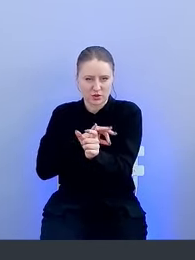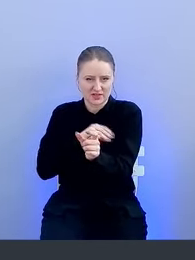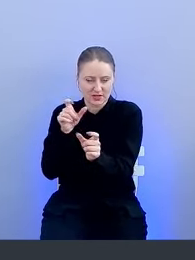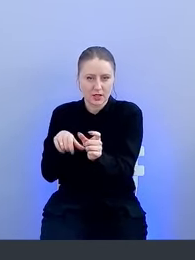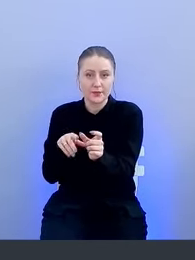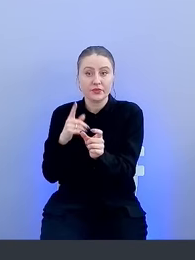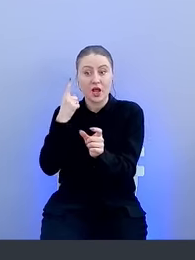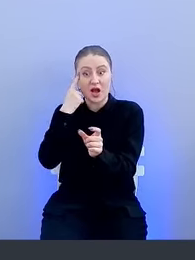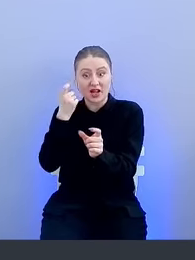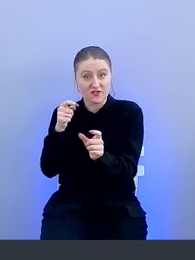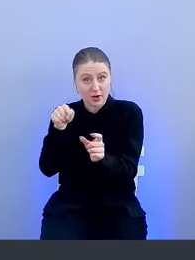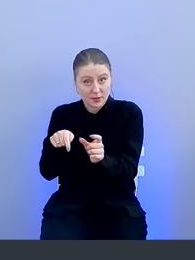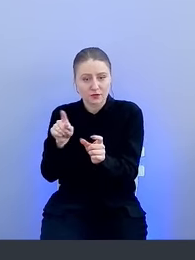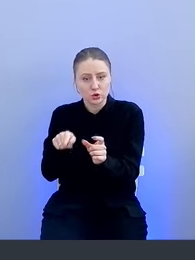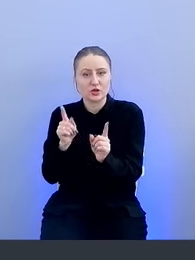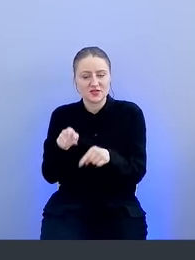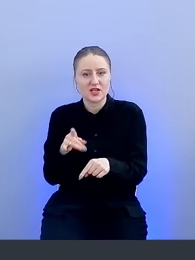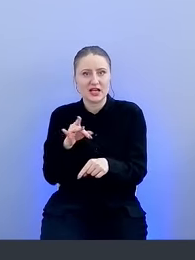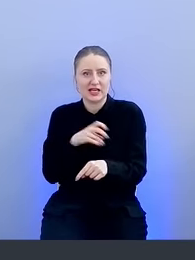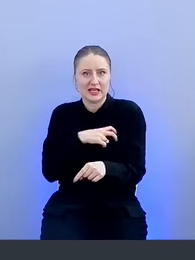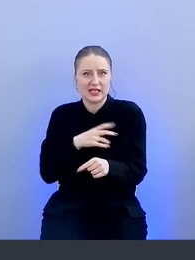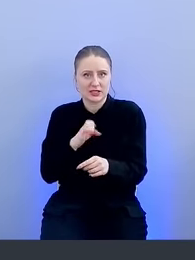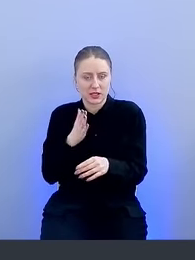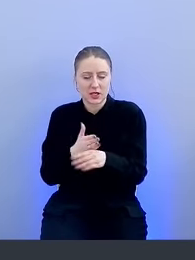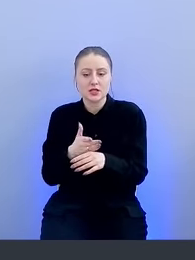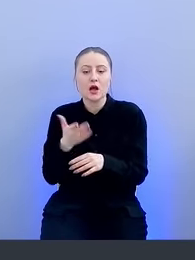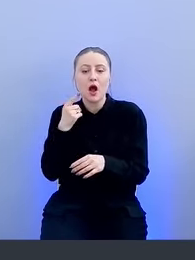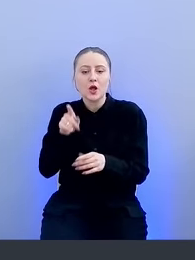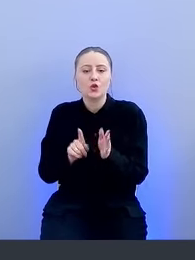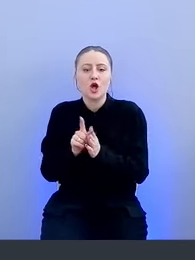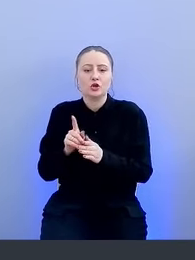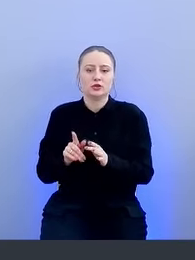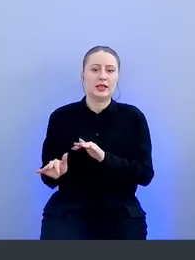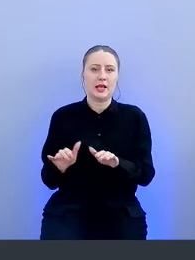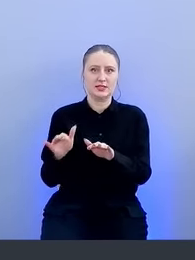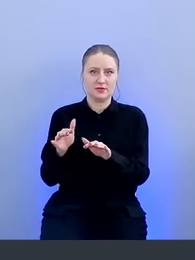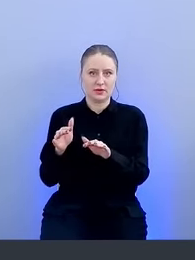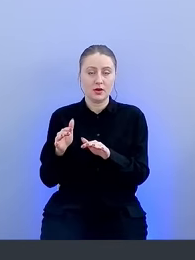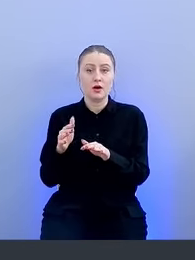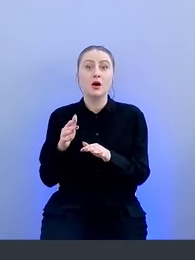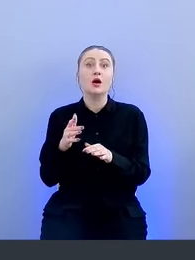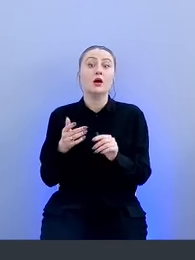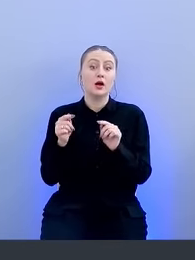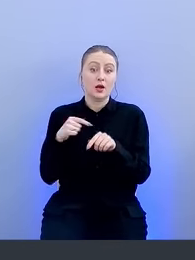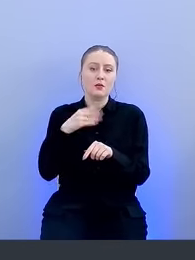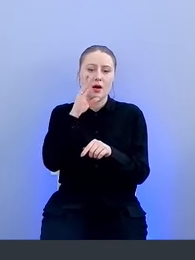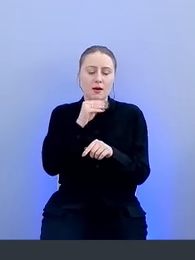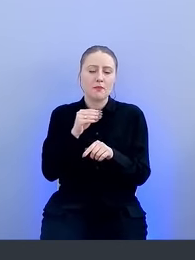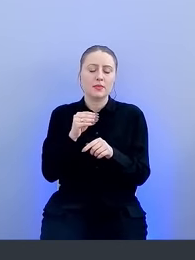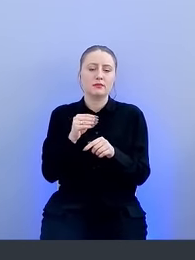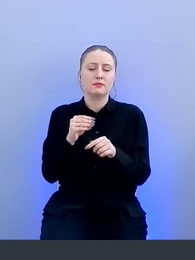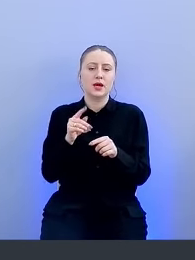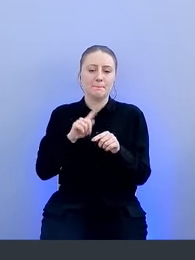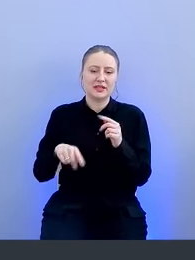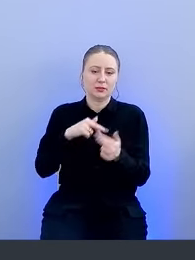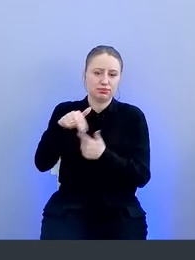том, что он находится в зоне риска, происходит непосредственно в момент его целевого действия. Тем самым мы увеличиваем конверсию в смену пароля